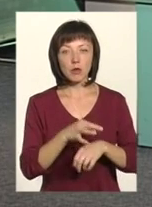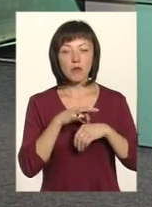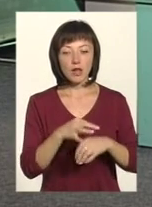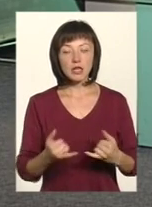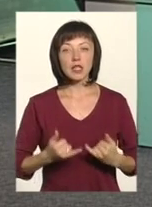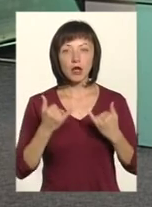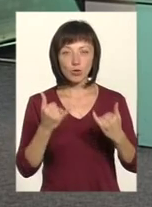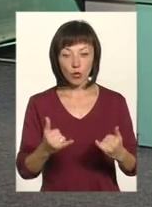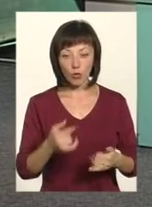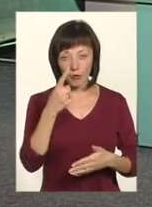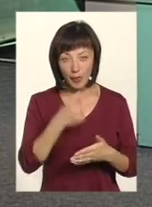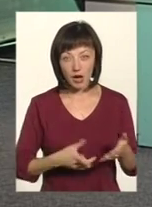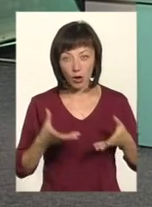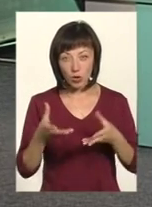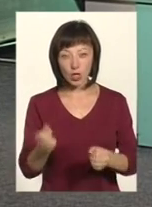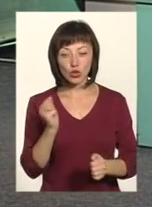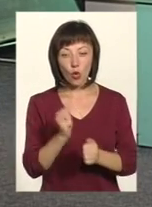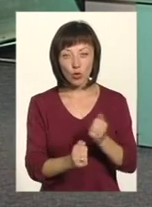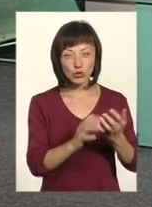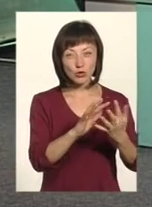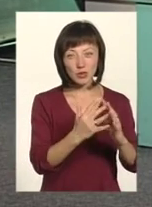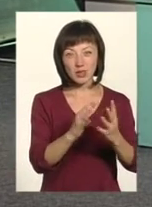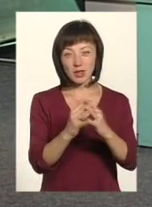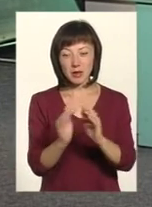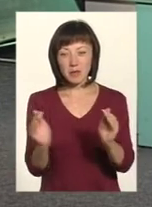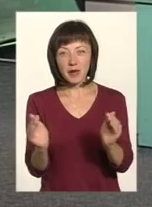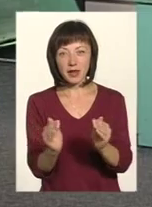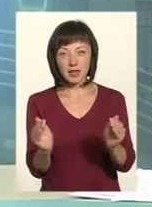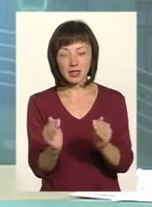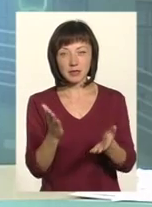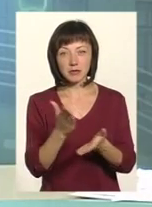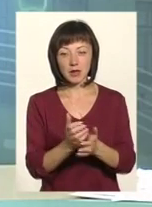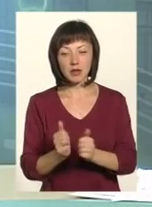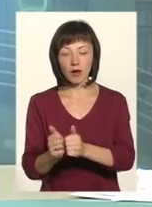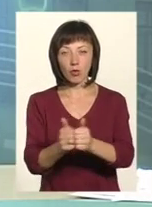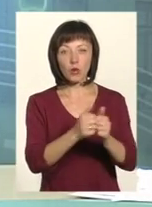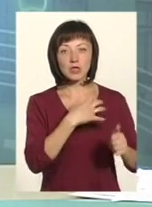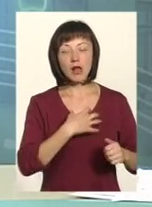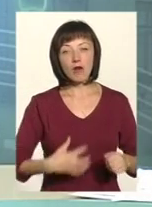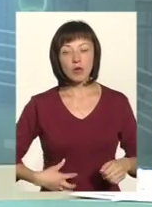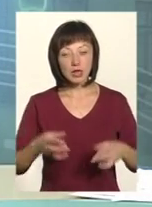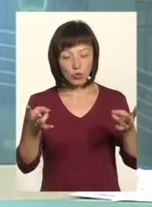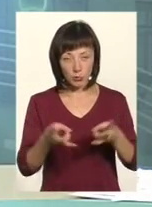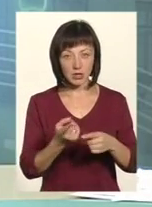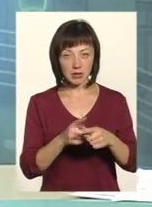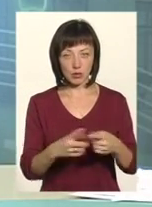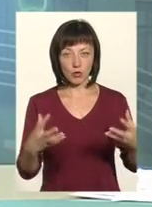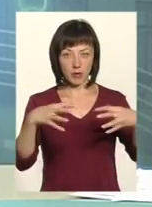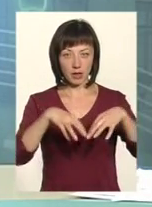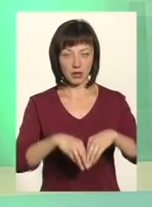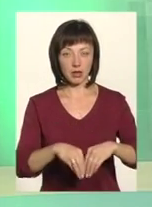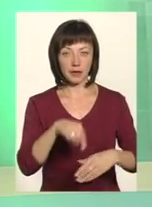для того, аби переконати кожну з громад, з тих невеличких сіл, сателітів, які знаходяться довкола Славути, що їм необхідне це об'єднання.